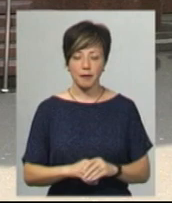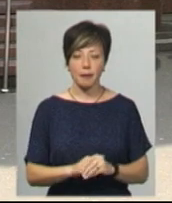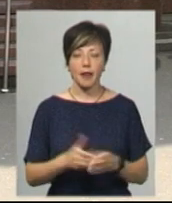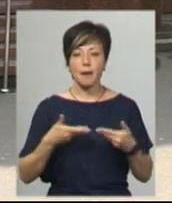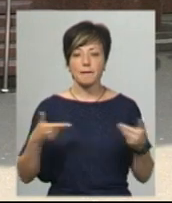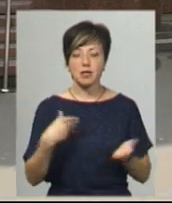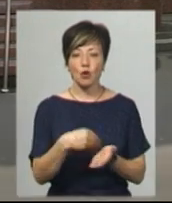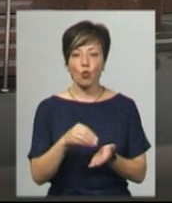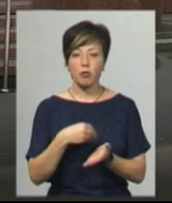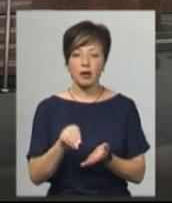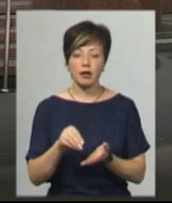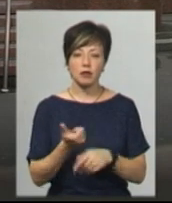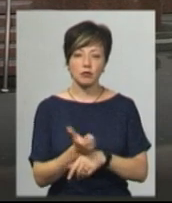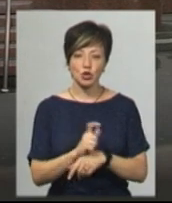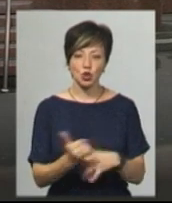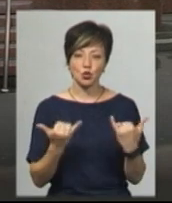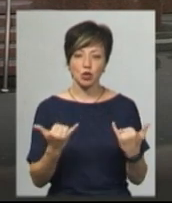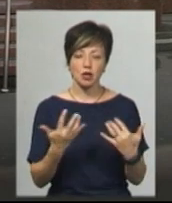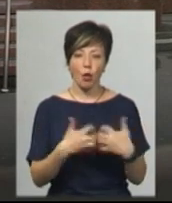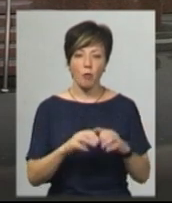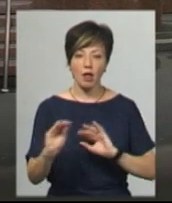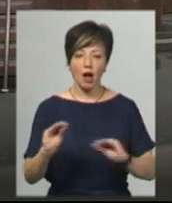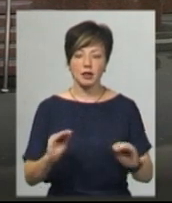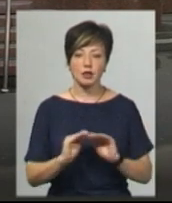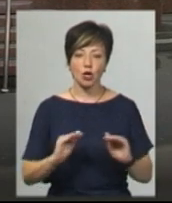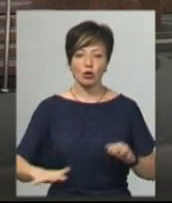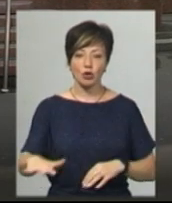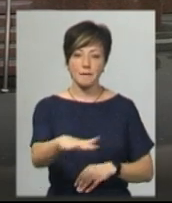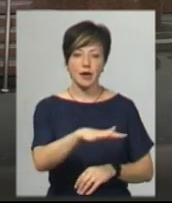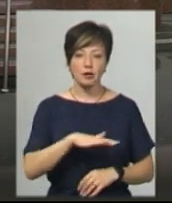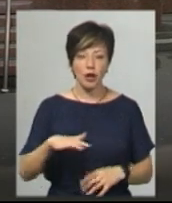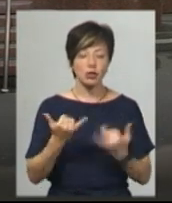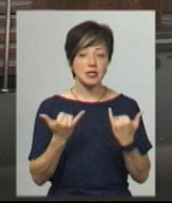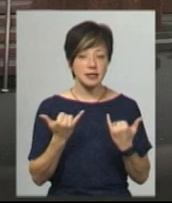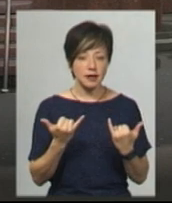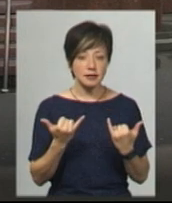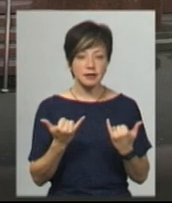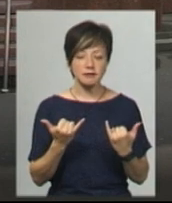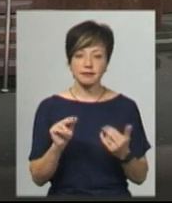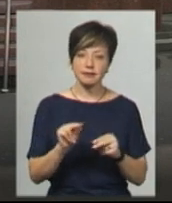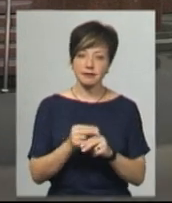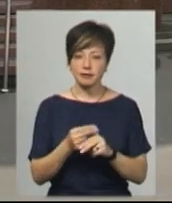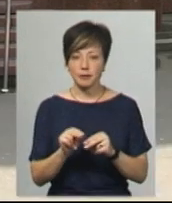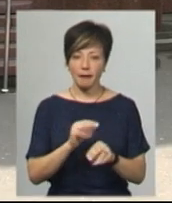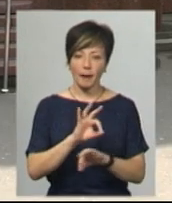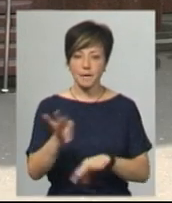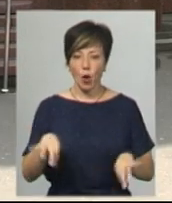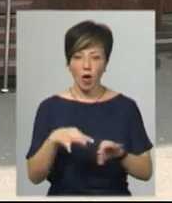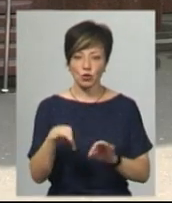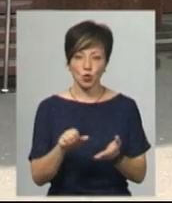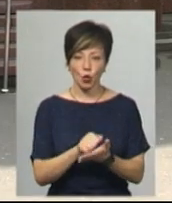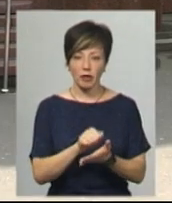закупили більш сучасне обладнання дитячих майданчиків і зараз відбувається коригування проєктно-кошторисної